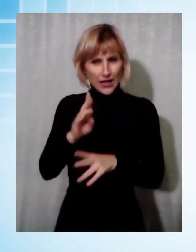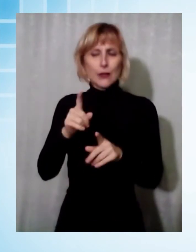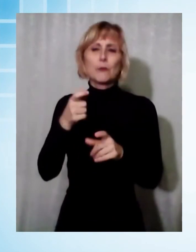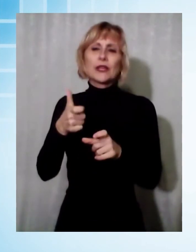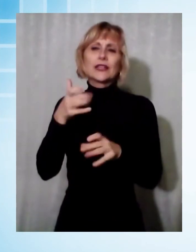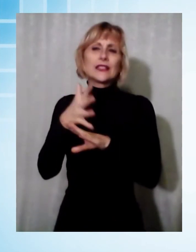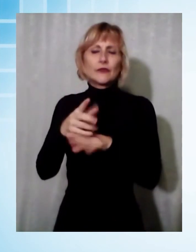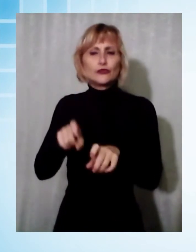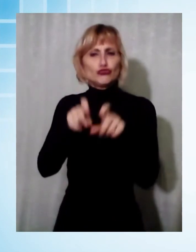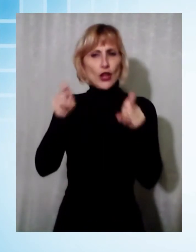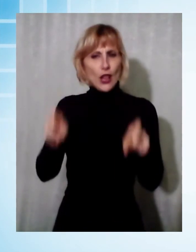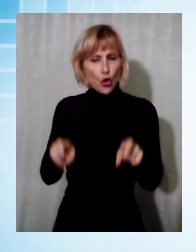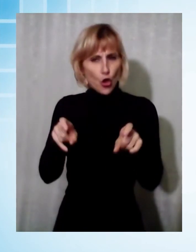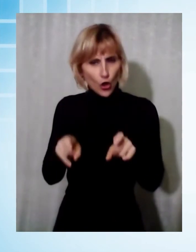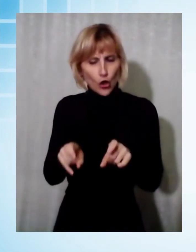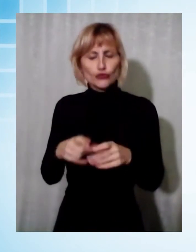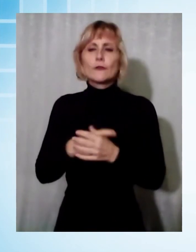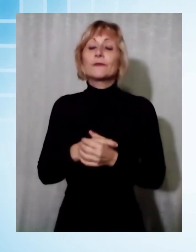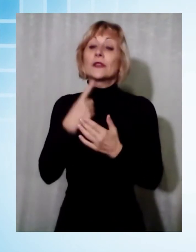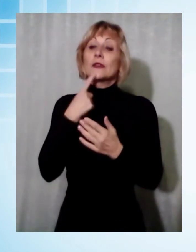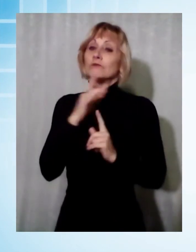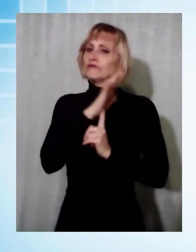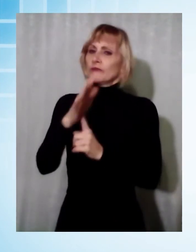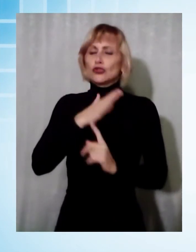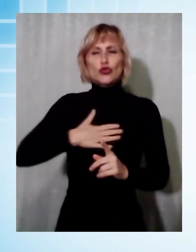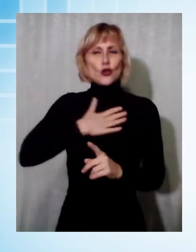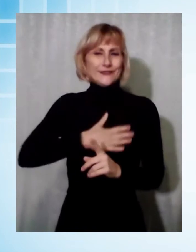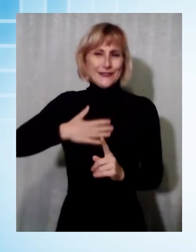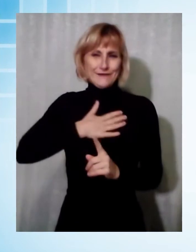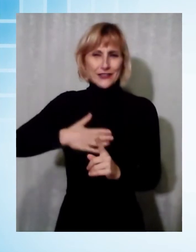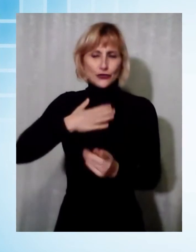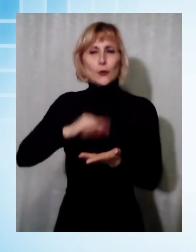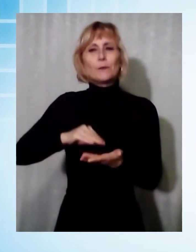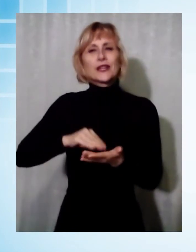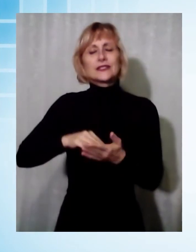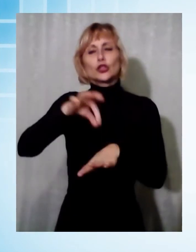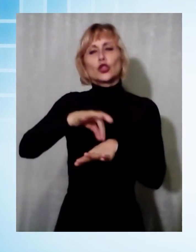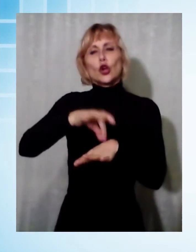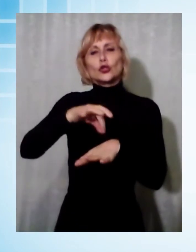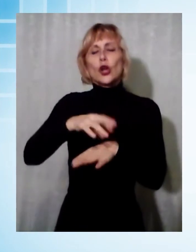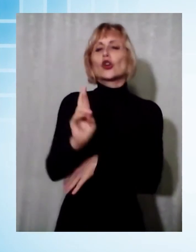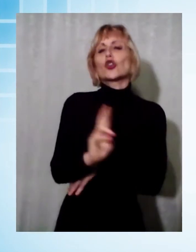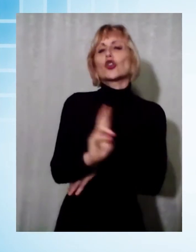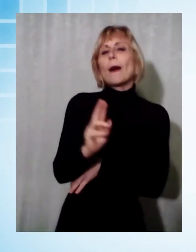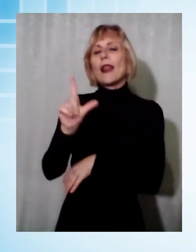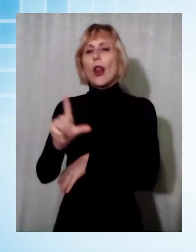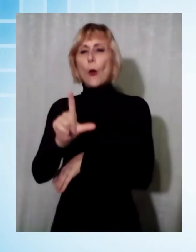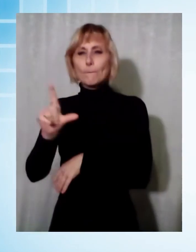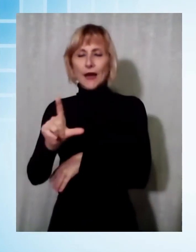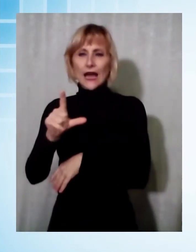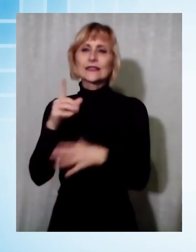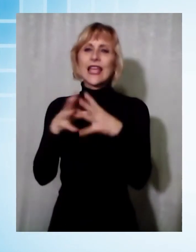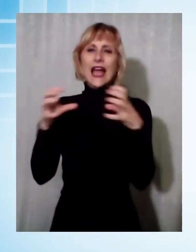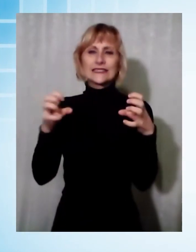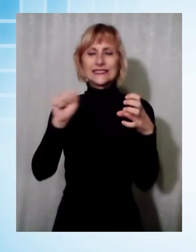giorni scorsi ci è stata mostrata, non senza soddisfazione alla presenza anche della dottoressa Romana Lombardi per l'azienda sanitaria, l